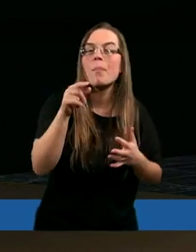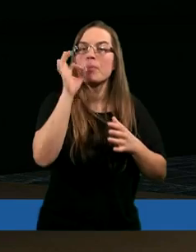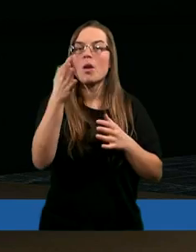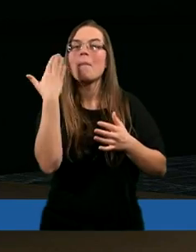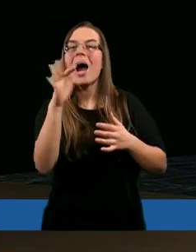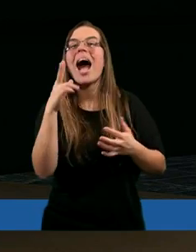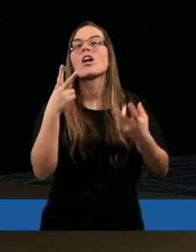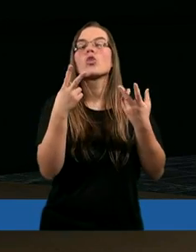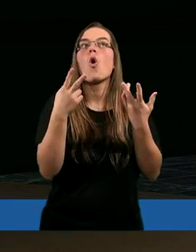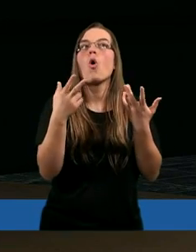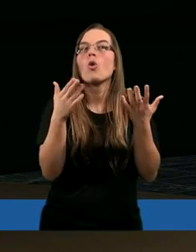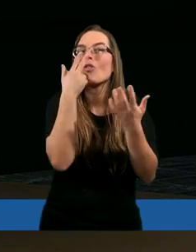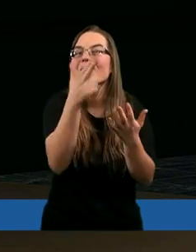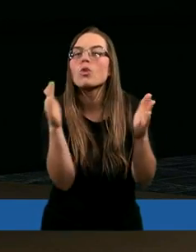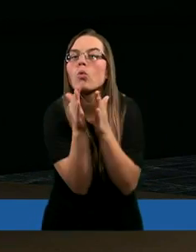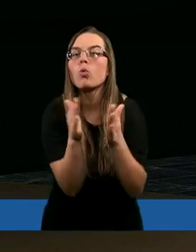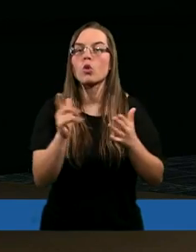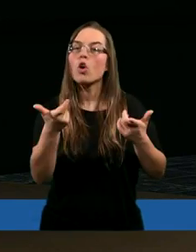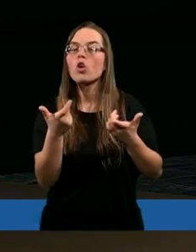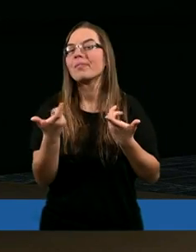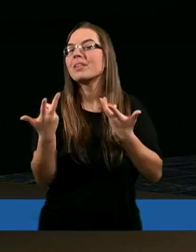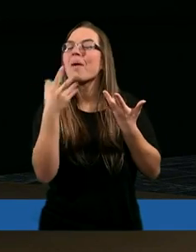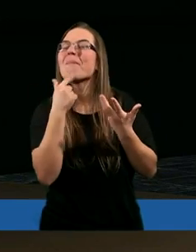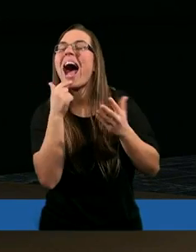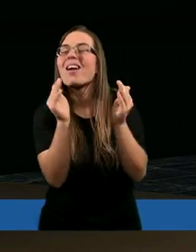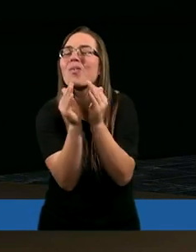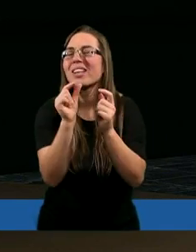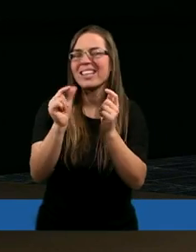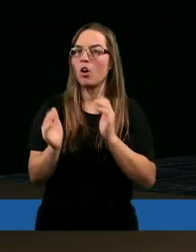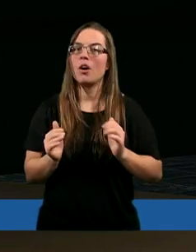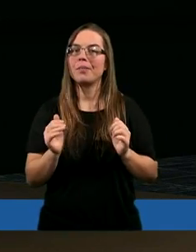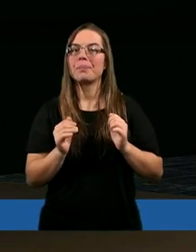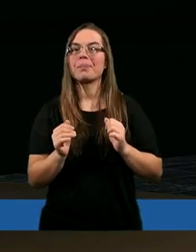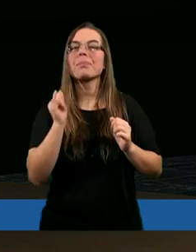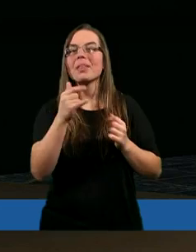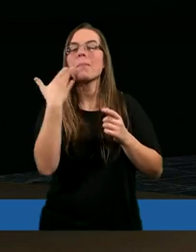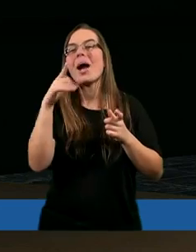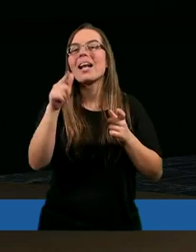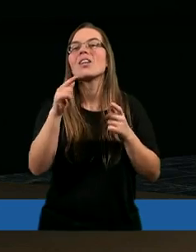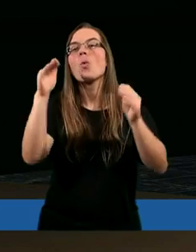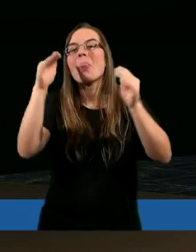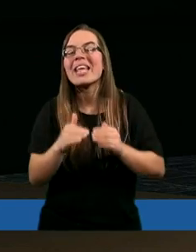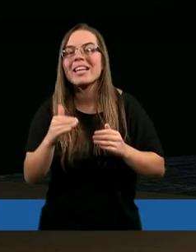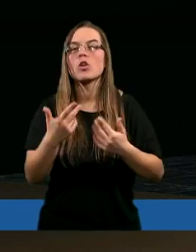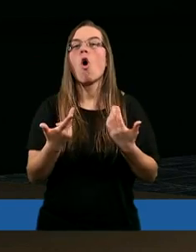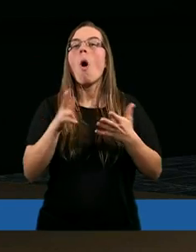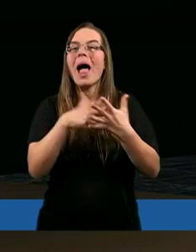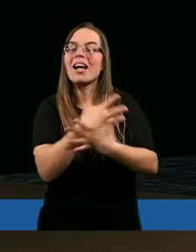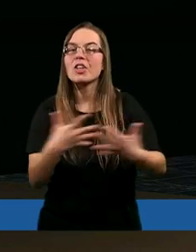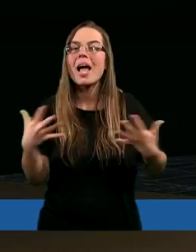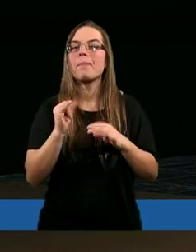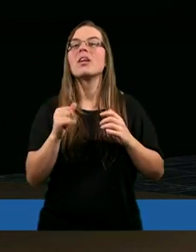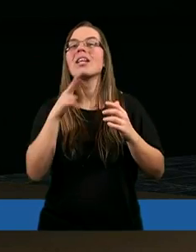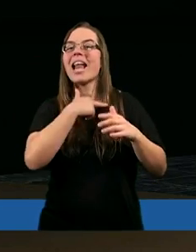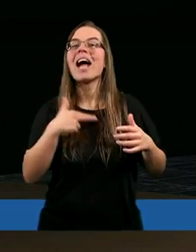bardzo krótko, bo jesteśmy bardzo malutcy i jak jesteśmy bardzo nisko na ziemi,